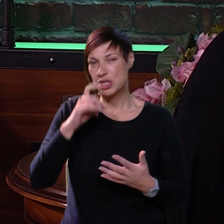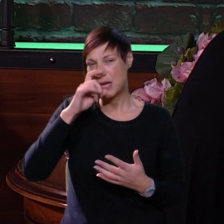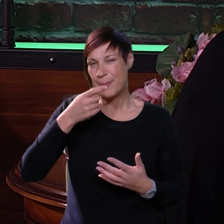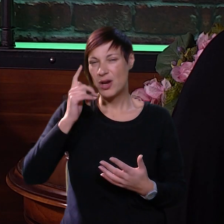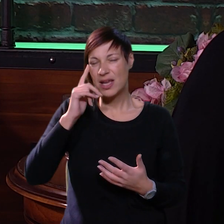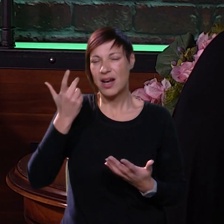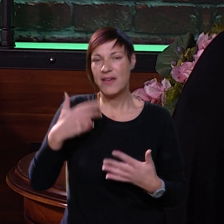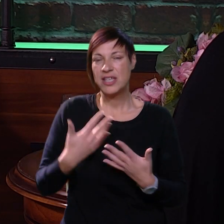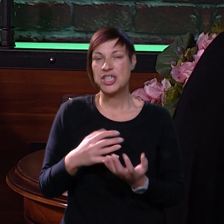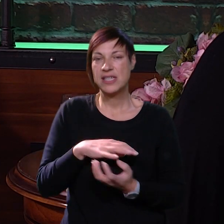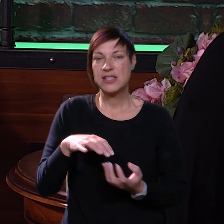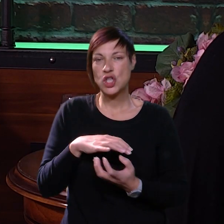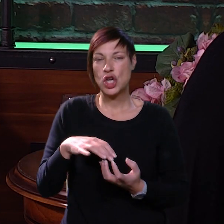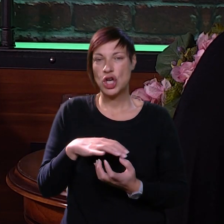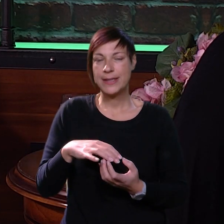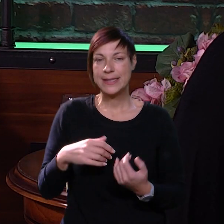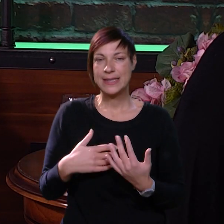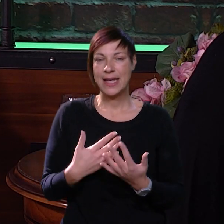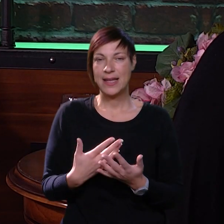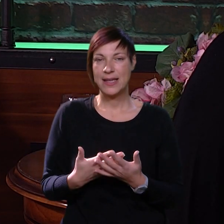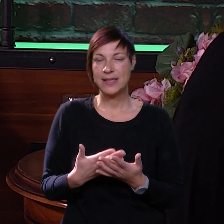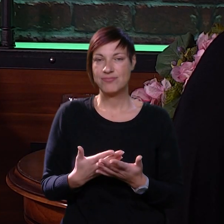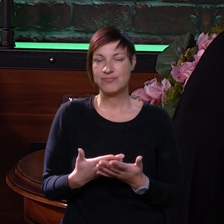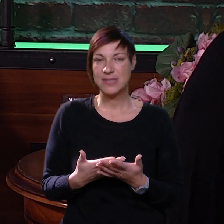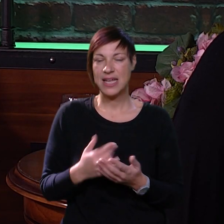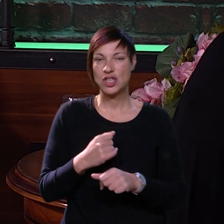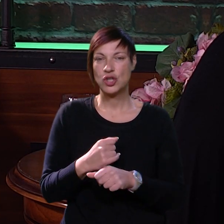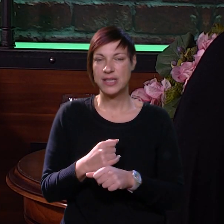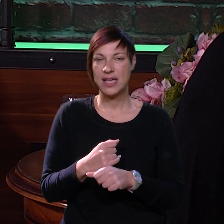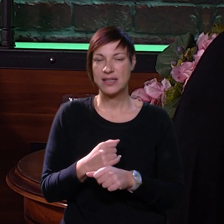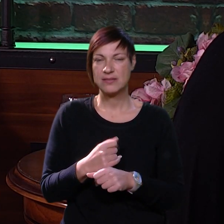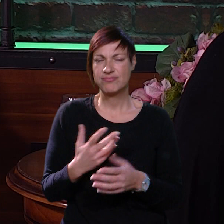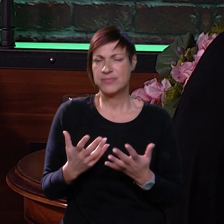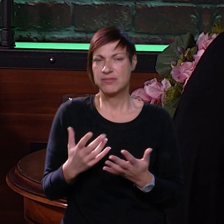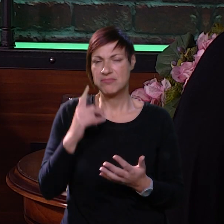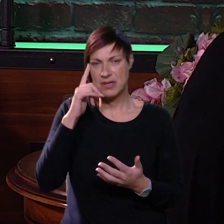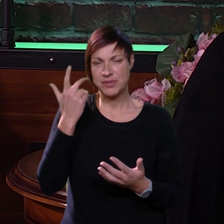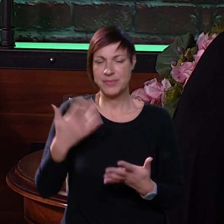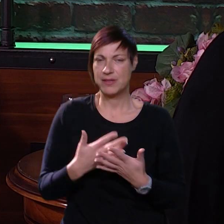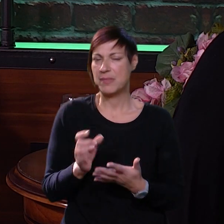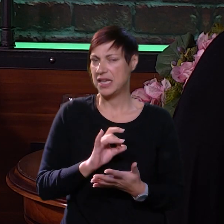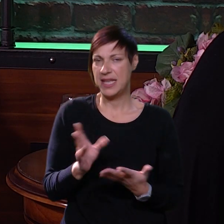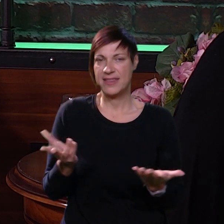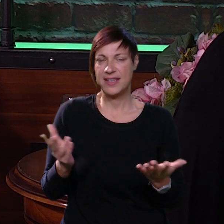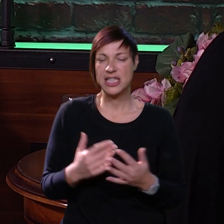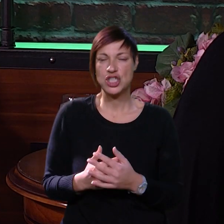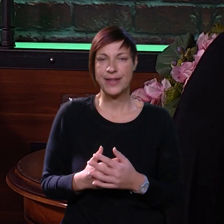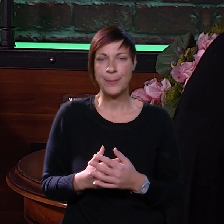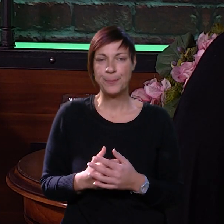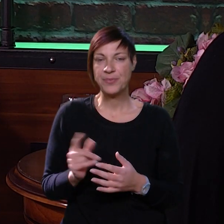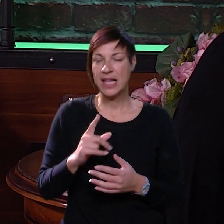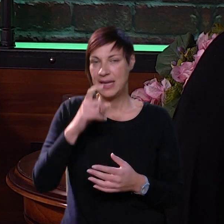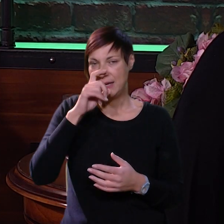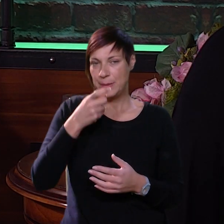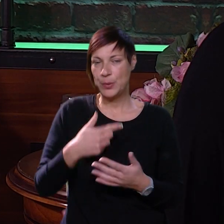možda ga boli glava. Često roditelji na to na to reagiraju u smislu manijeti ništa,